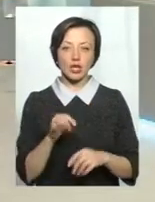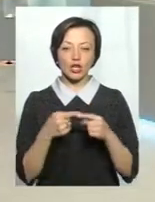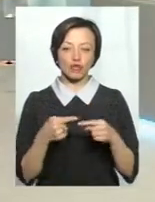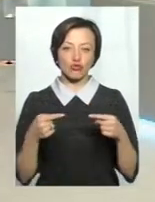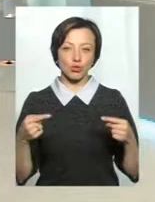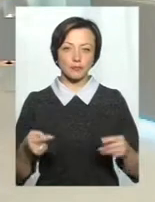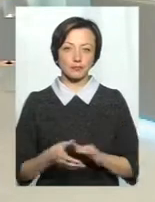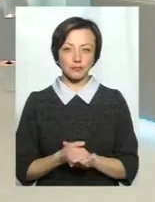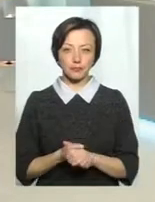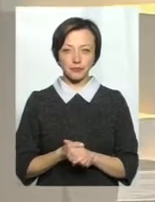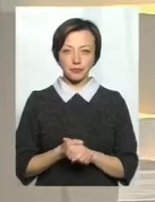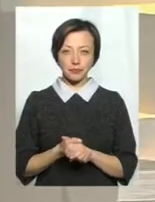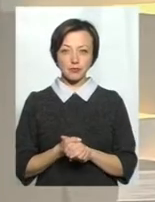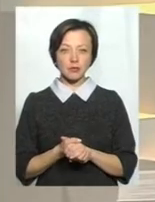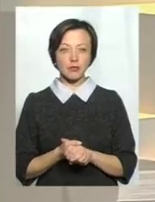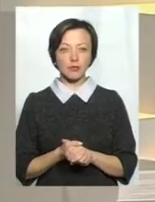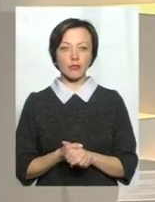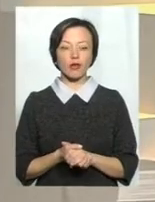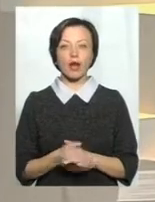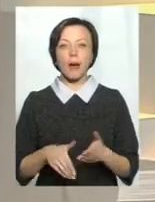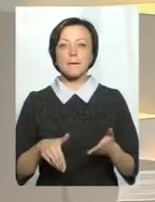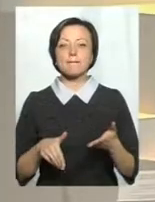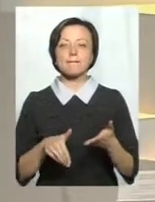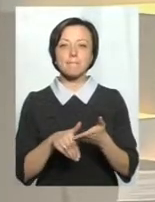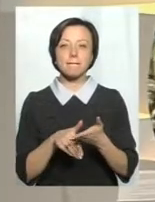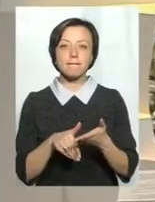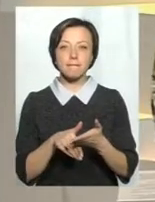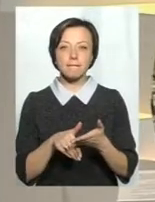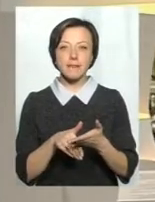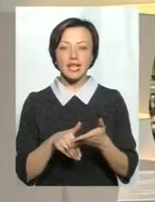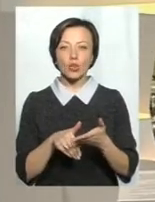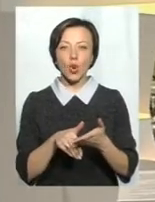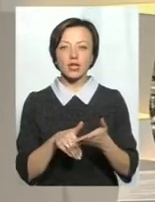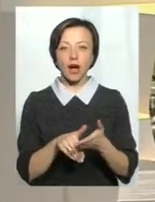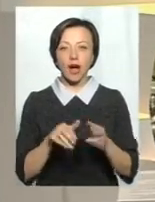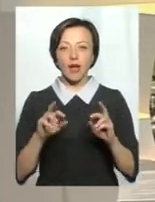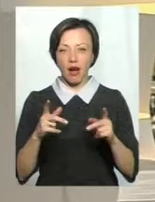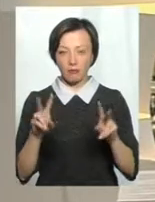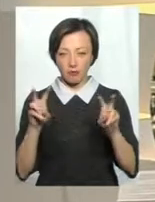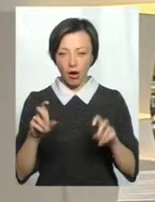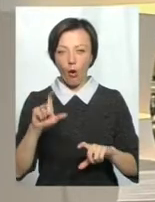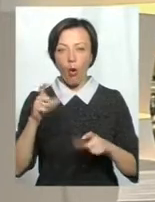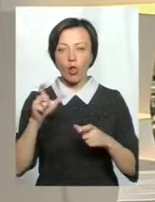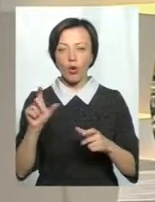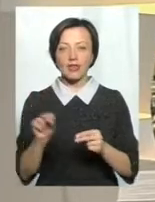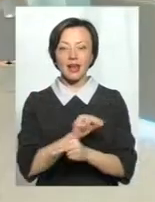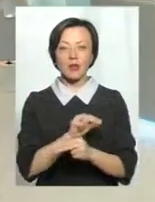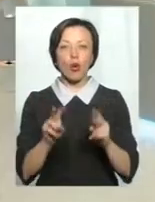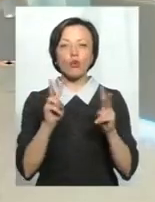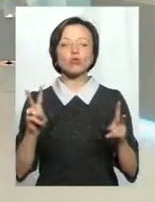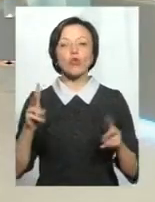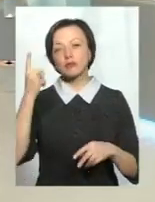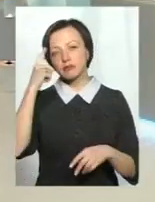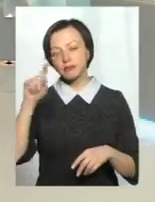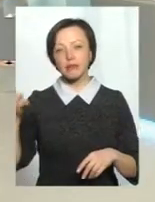інше. Власне, така методика, як голкотерапія, хто став прабатьком